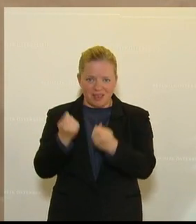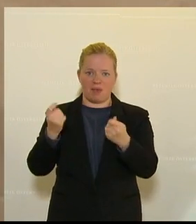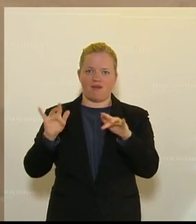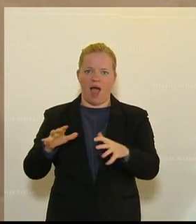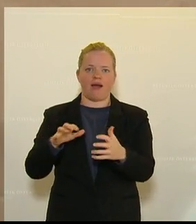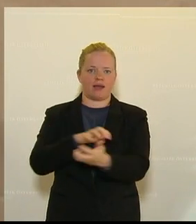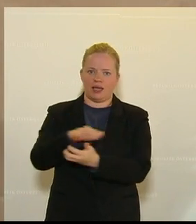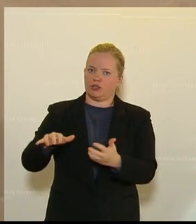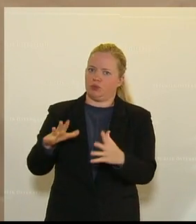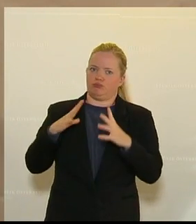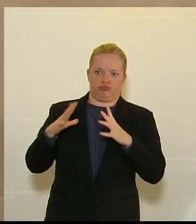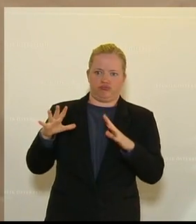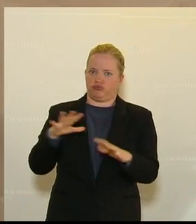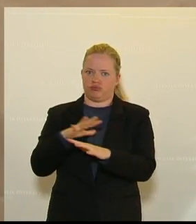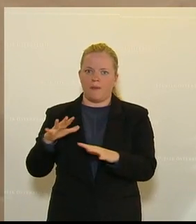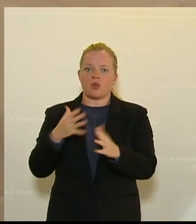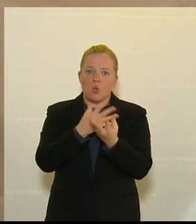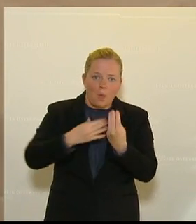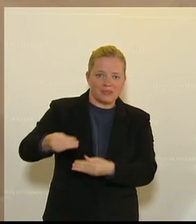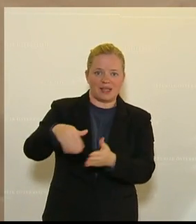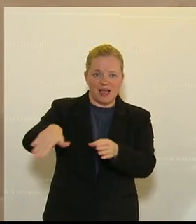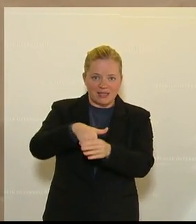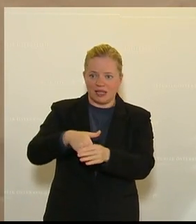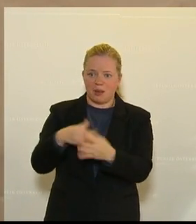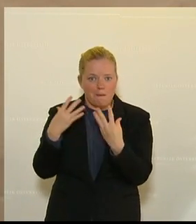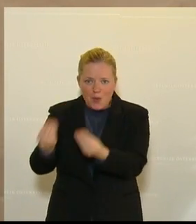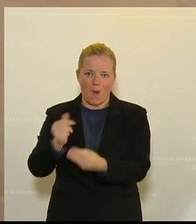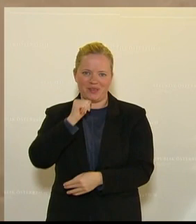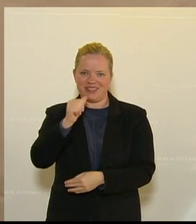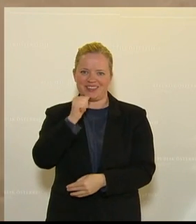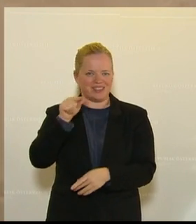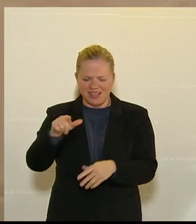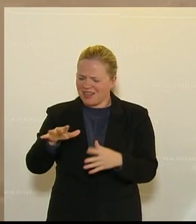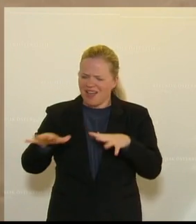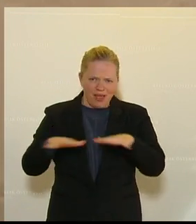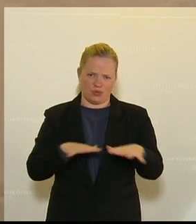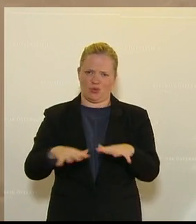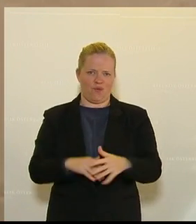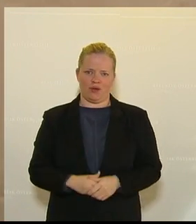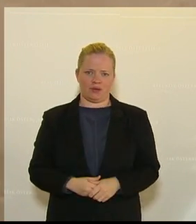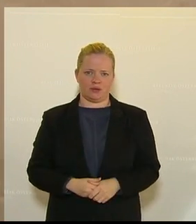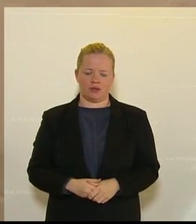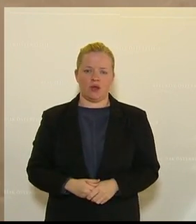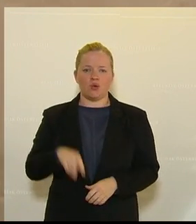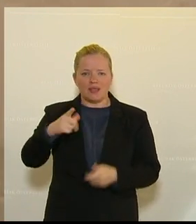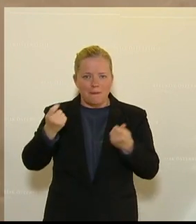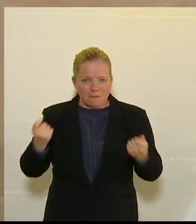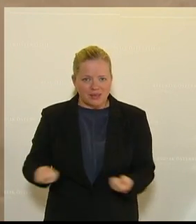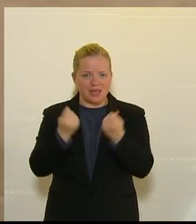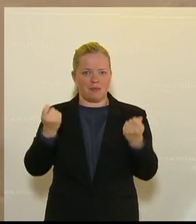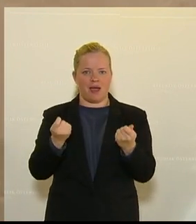sind, bekommen nicht einmal einen Umsatzersatz. Das ist ein Desaster. Und diese Betriebe oder die